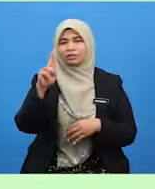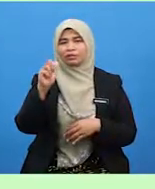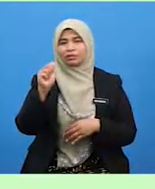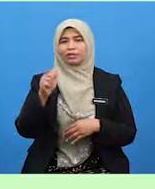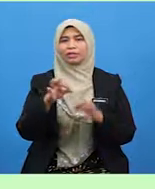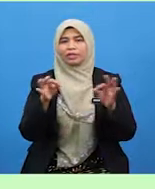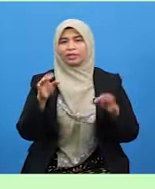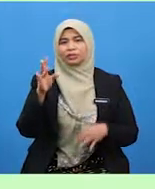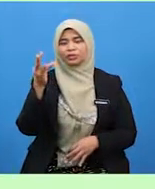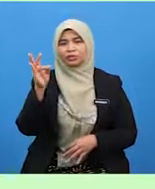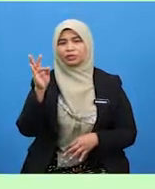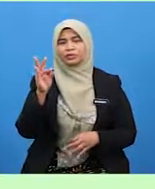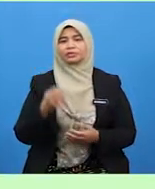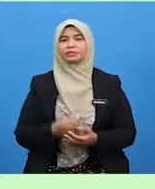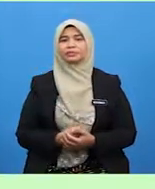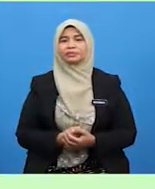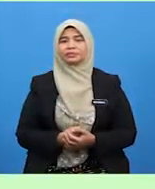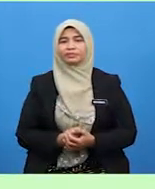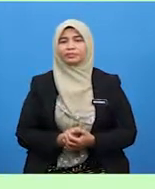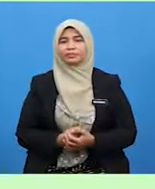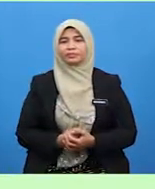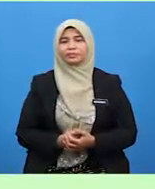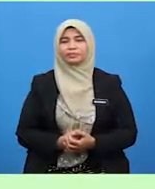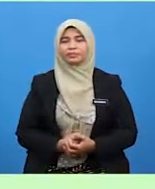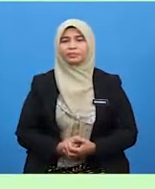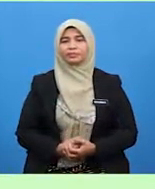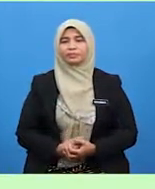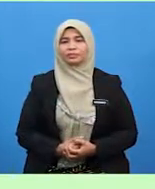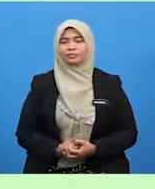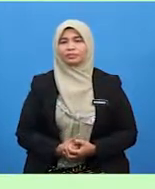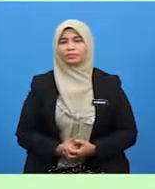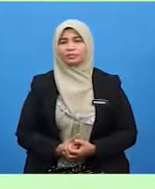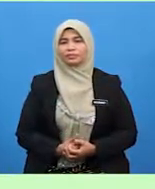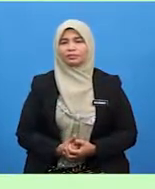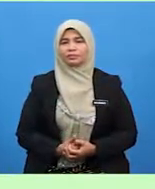Jiu Fala taqul helluma